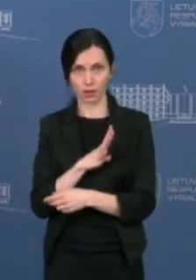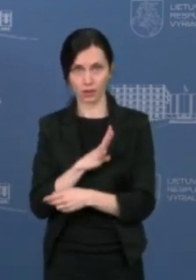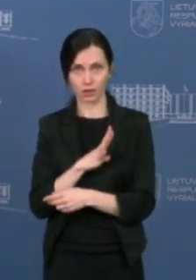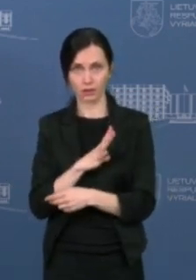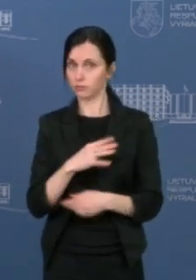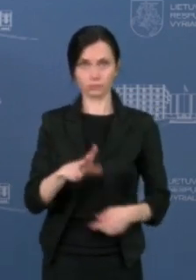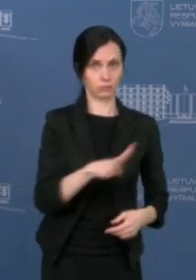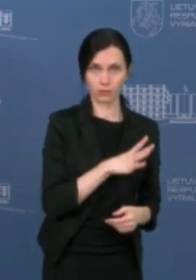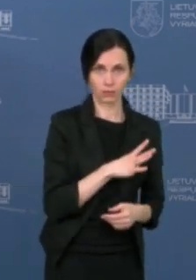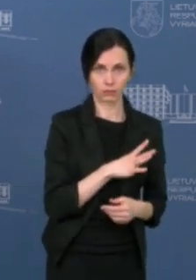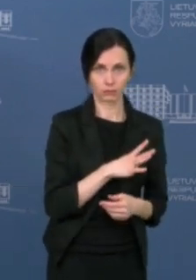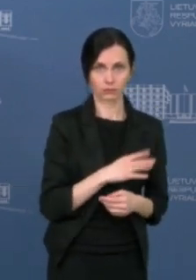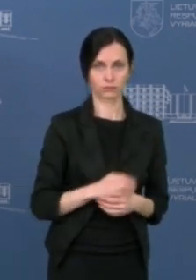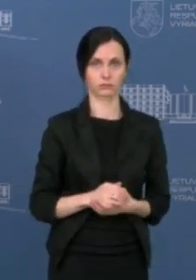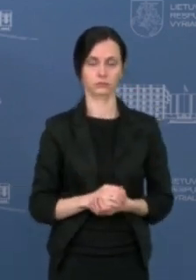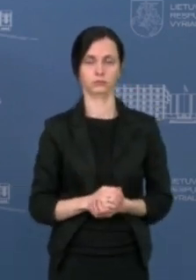Negalės.